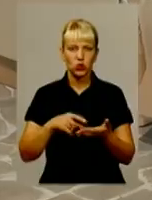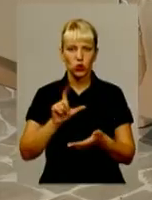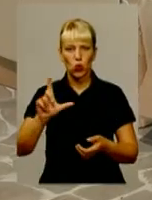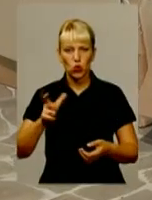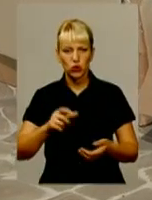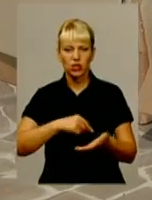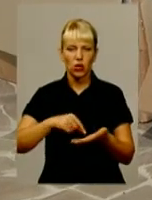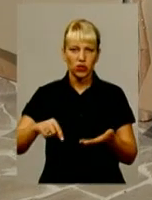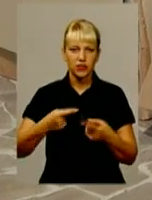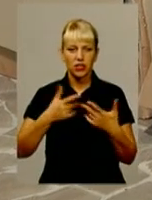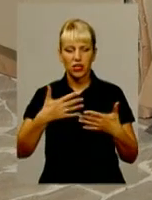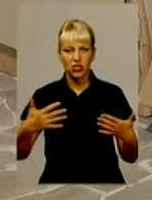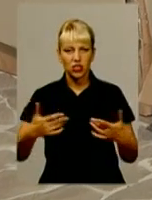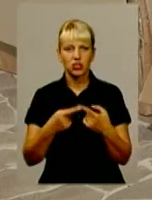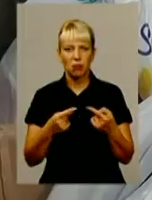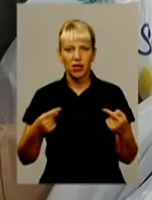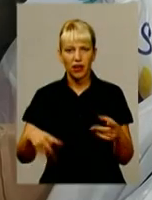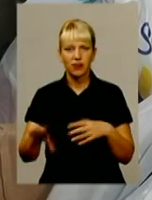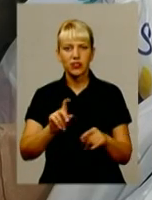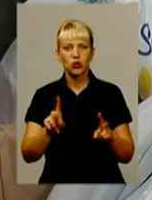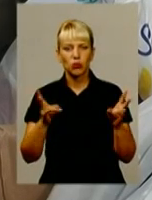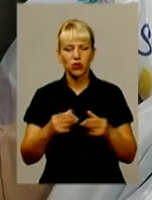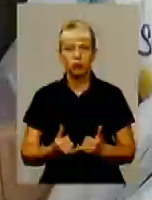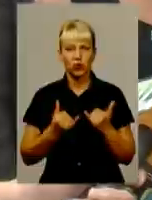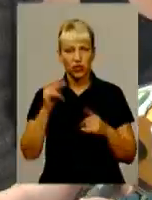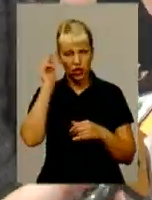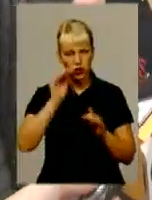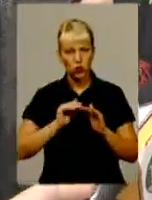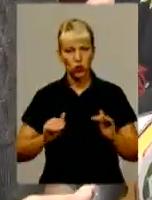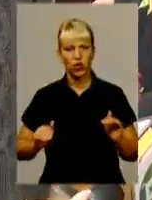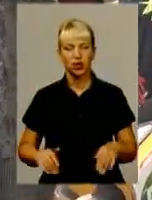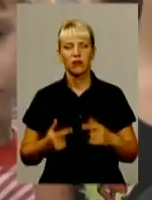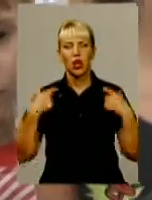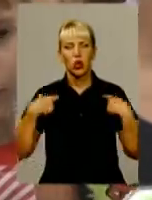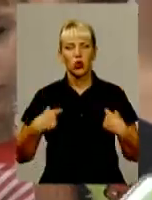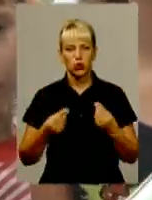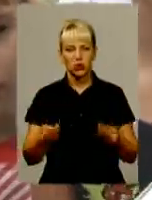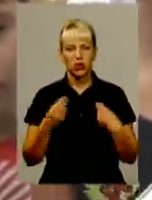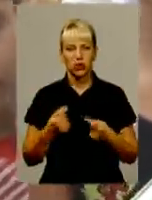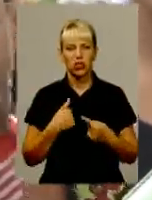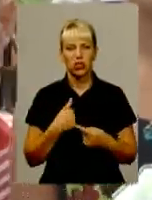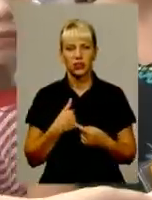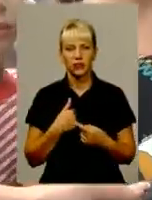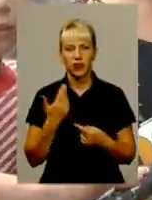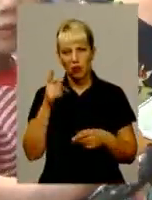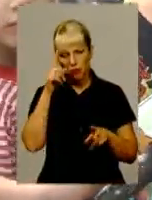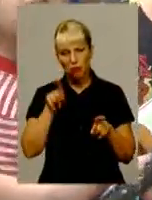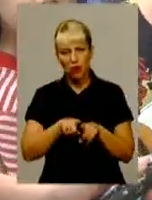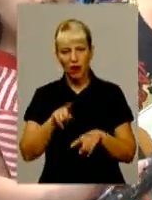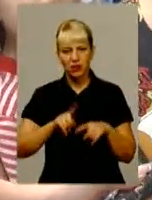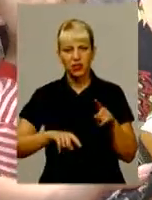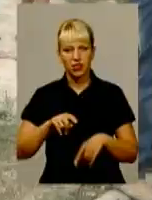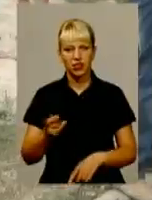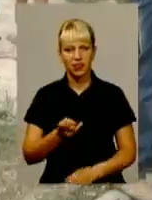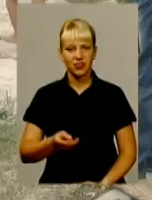і ручки, і олівці, і інше приладдя – усе, що потрібно школяреві. Рюкзаки я дали, я їй бать рідний. Бали,